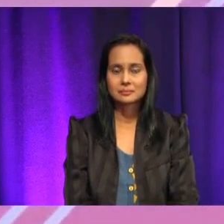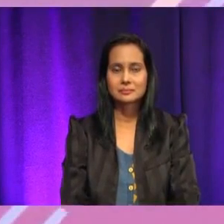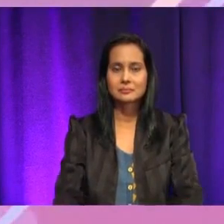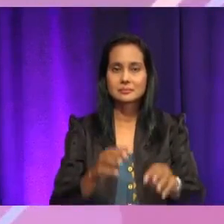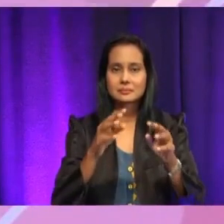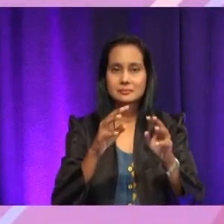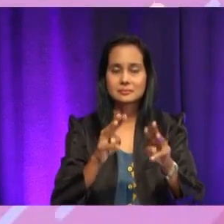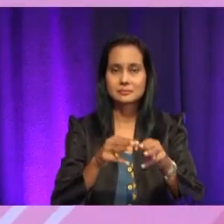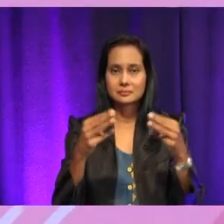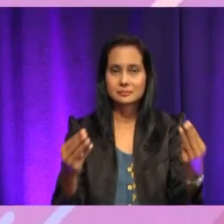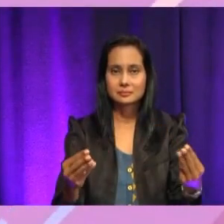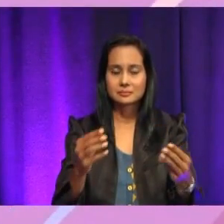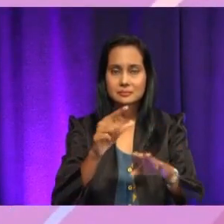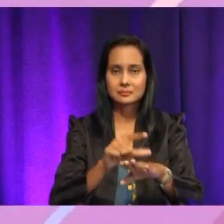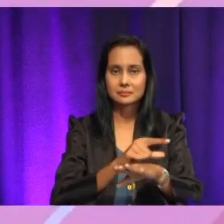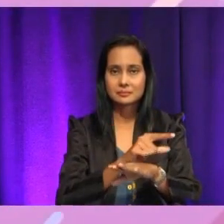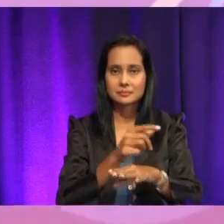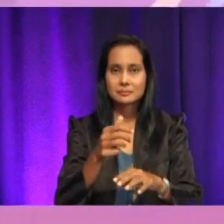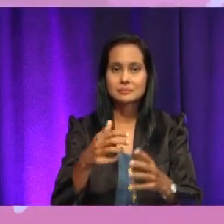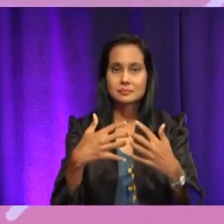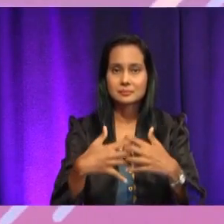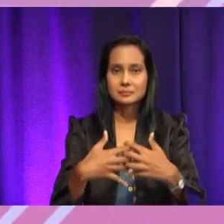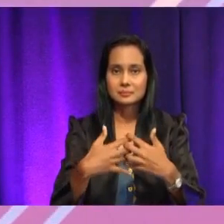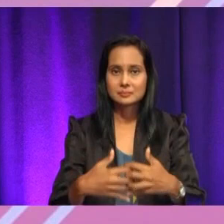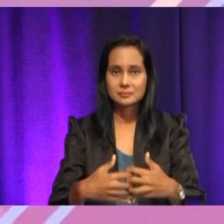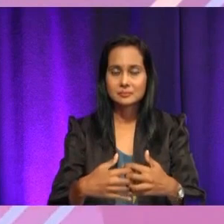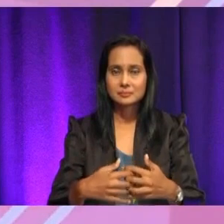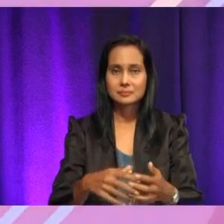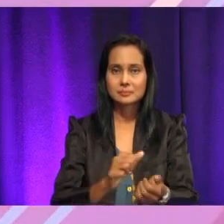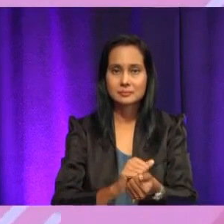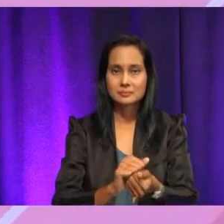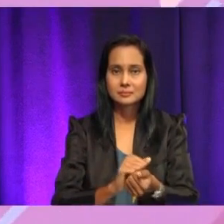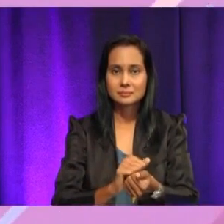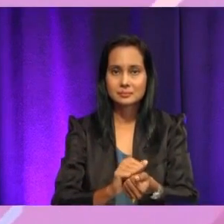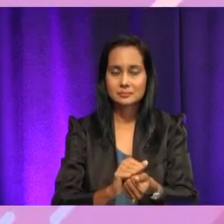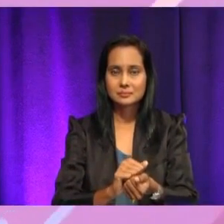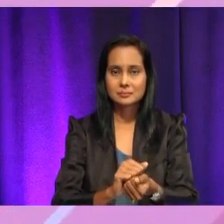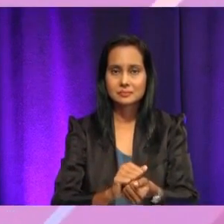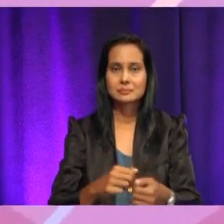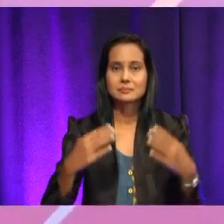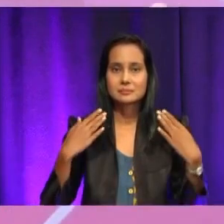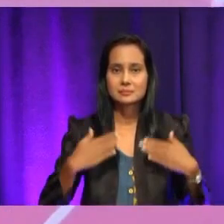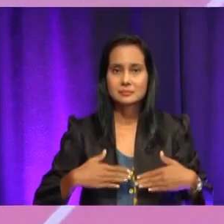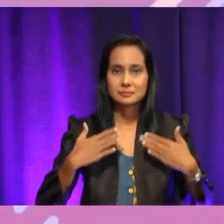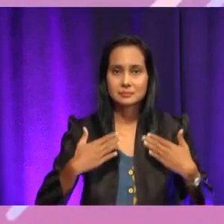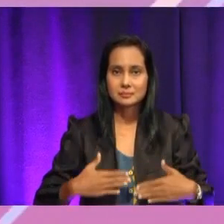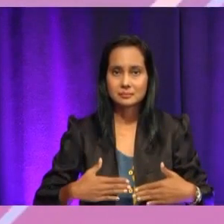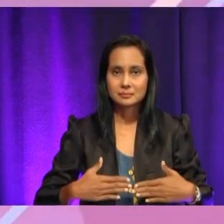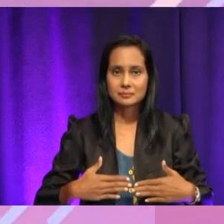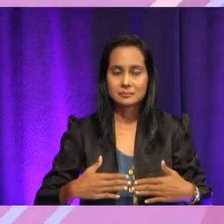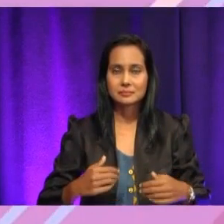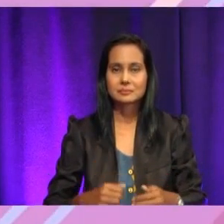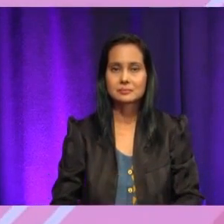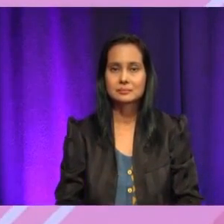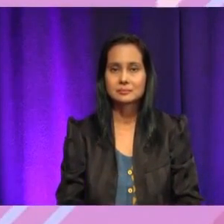Manual penggunaan mesin percuci pakaian. 1. Masukkan pakaian ke dalam mesin pengerik. 4